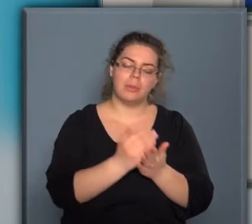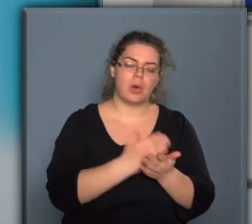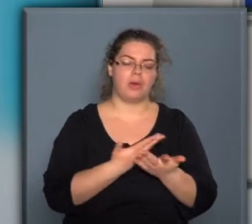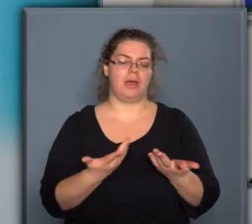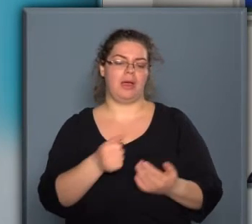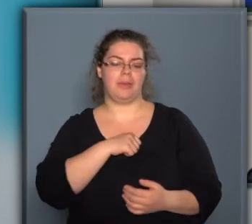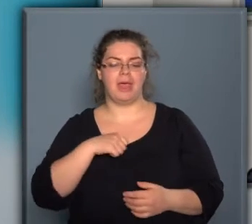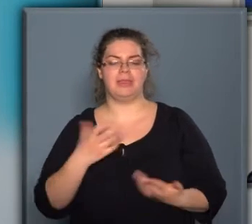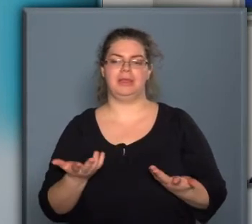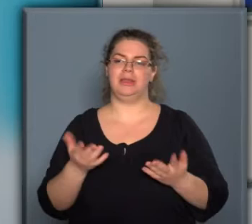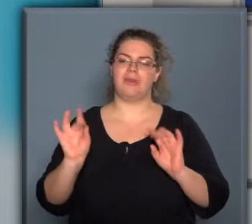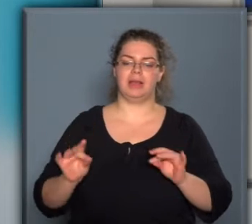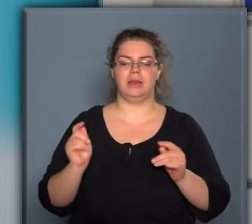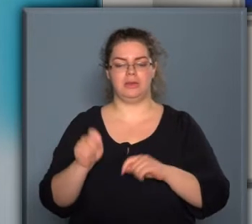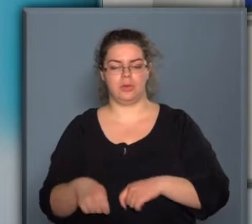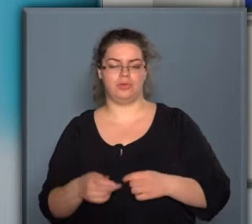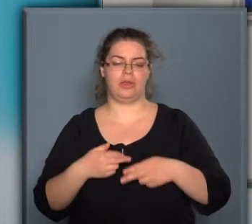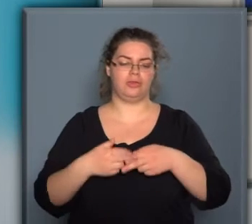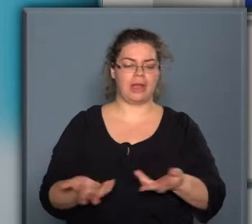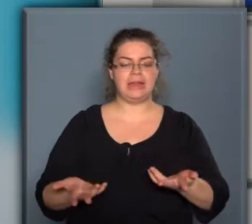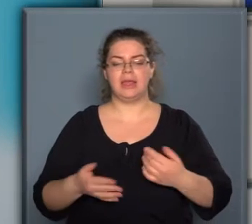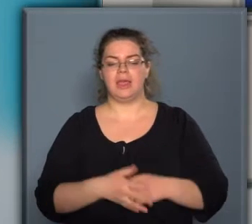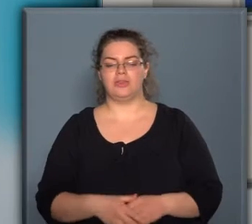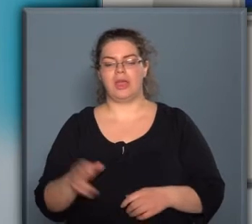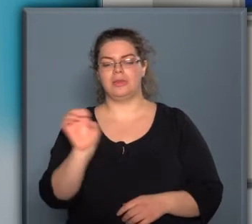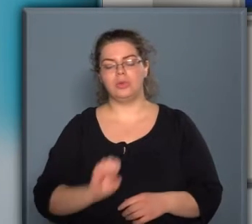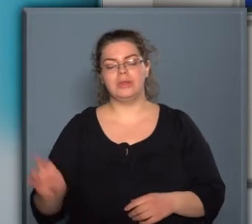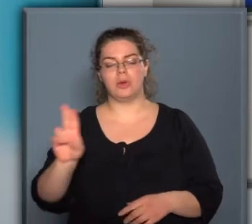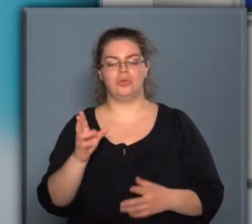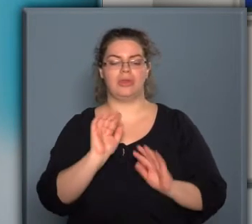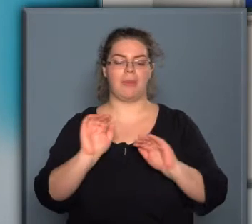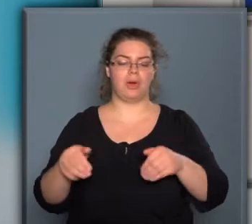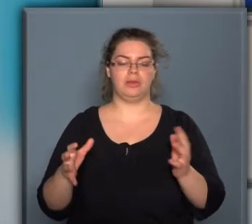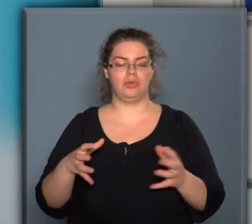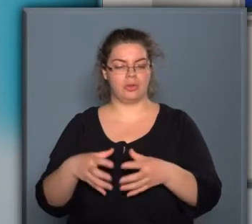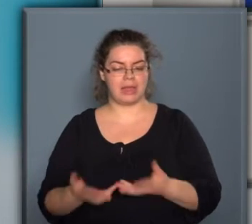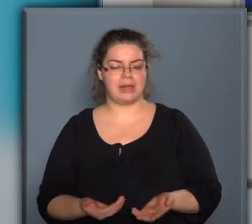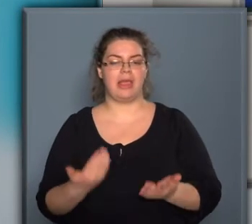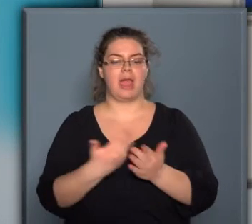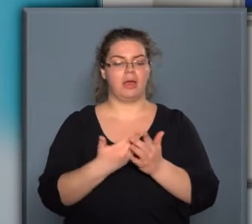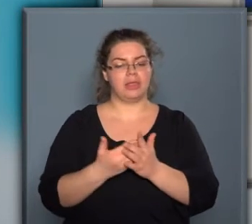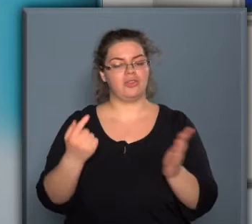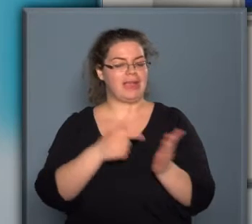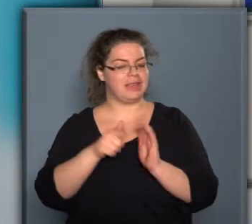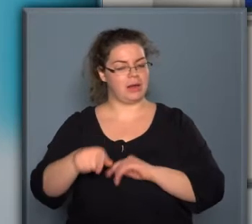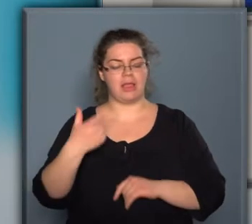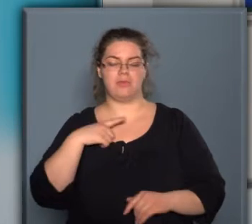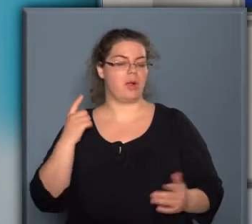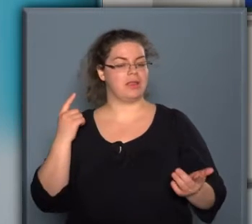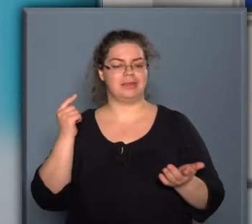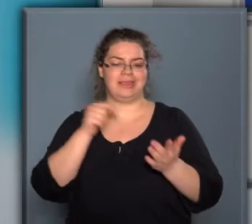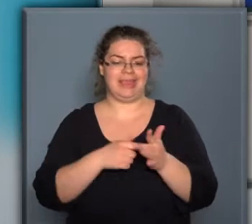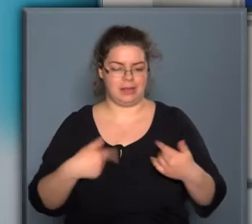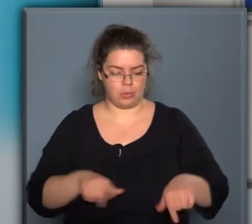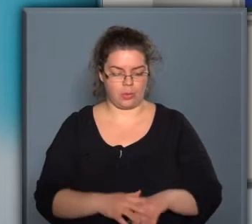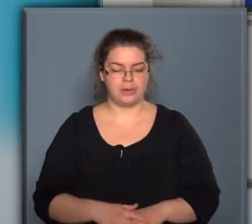döntésekkel beruházások segítése, az uniós támogatások koncentrálása a gazdaságfejlesztési célokra, ez volt a kitűzött